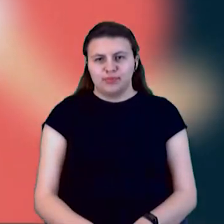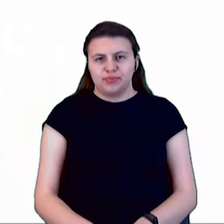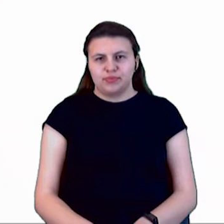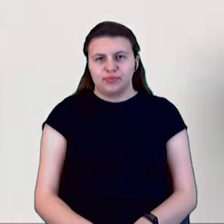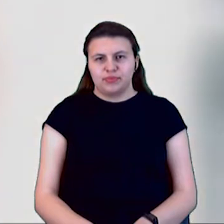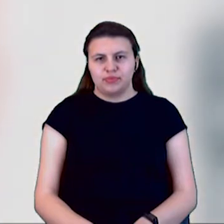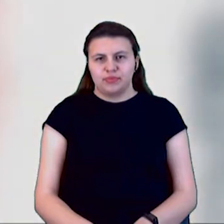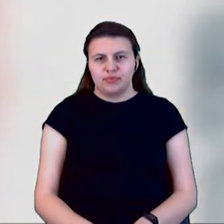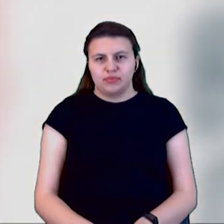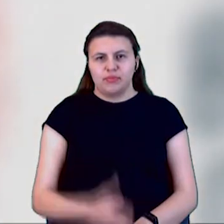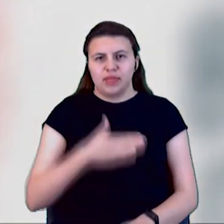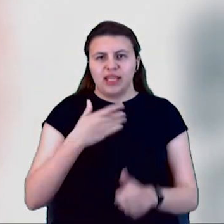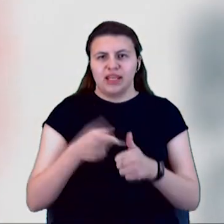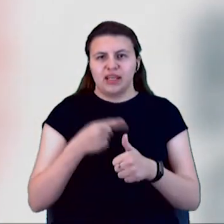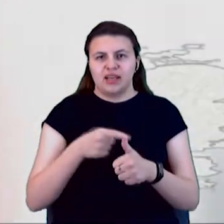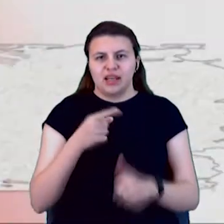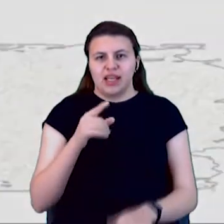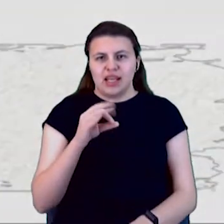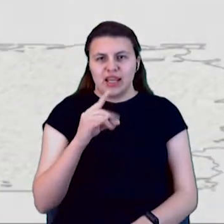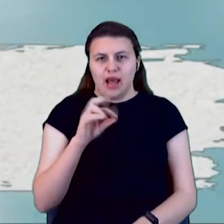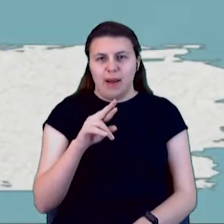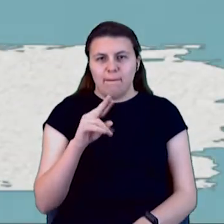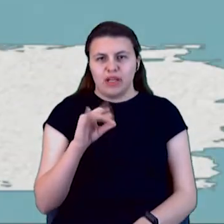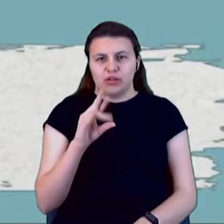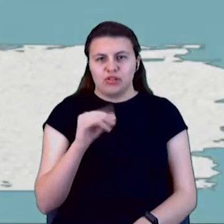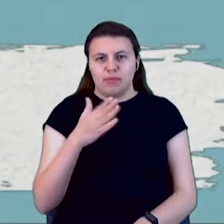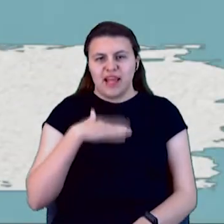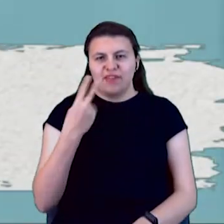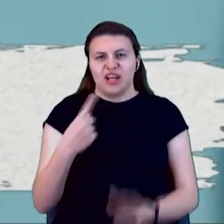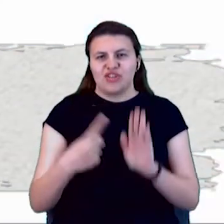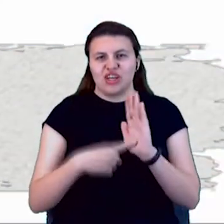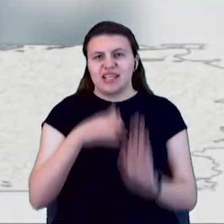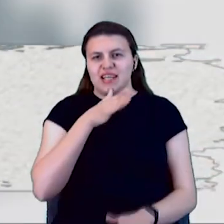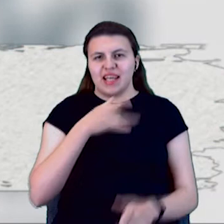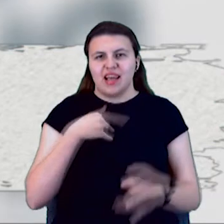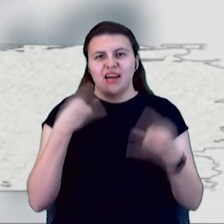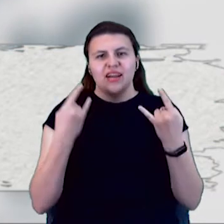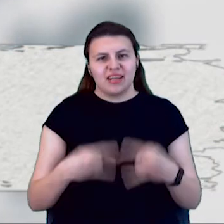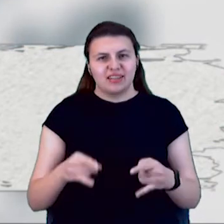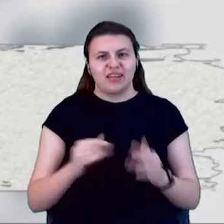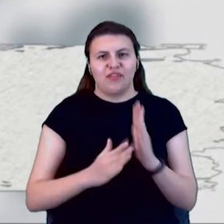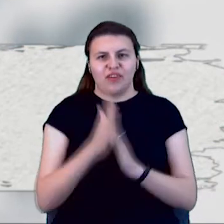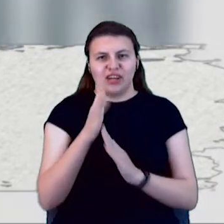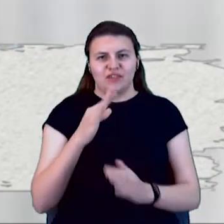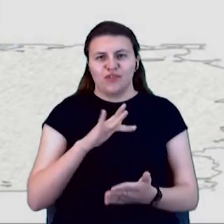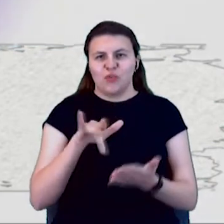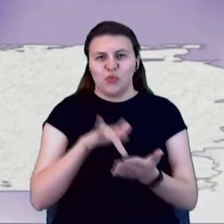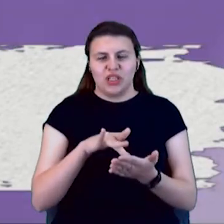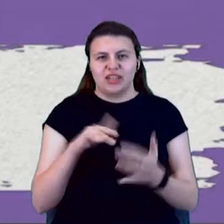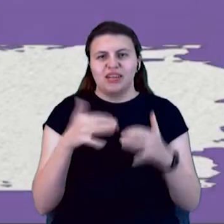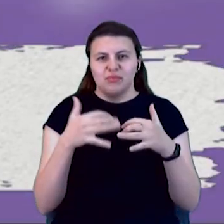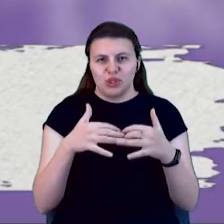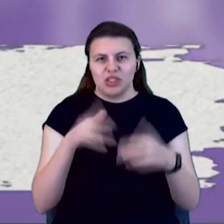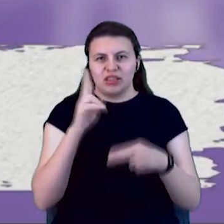Мене звути Ілля Перекрістов, мене 26 років, я народився і вирос в місті Краматорській, закінчив обші